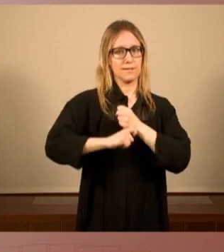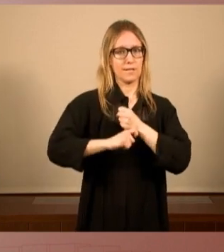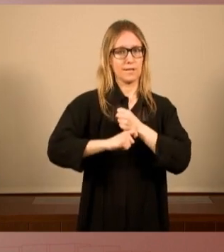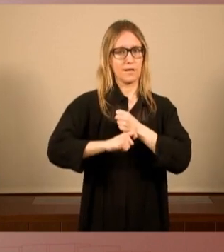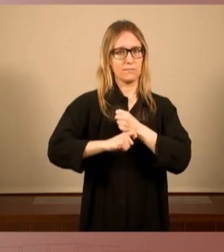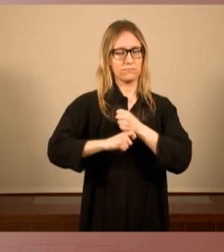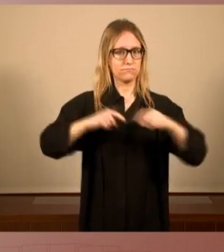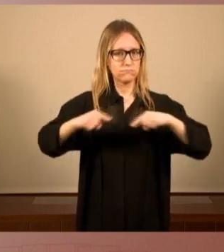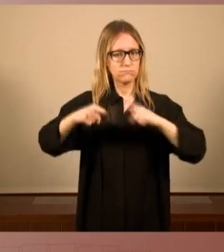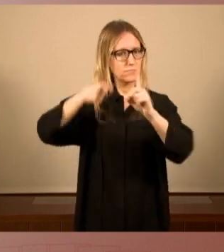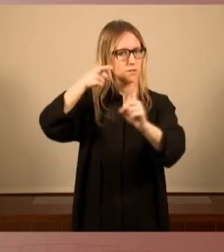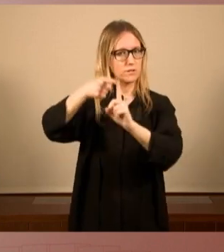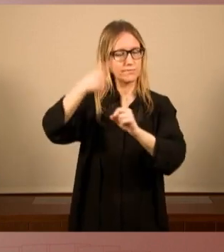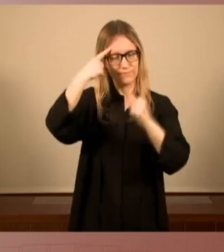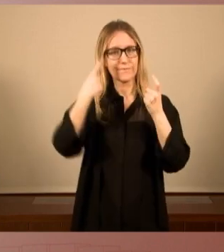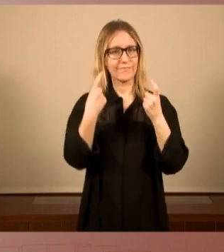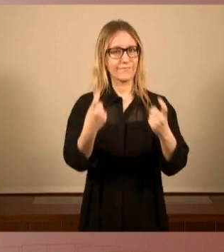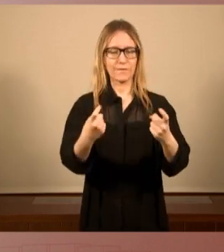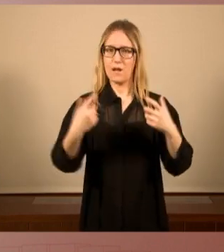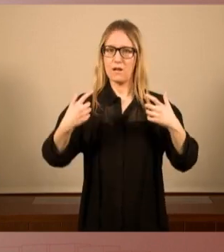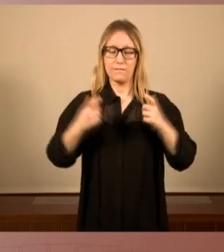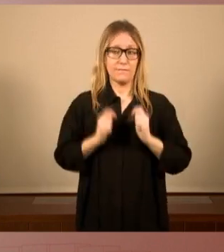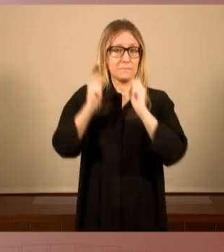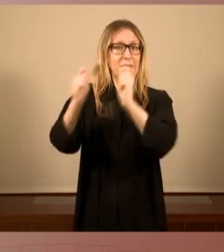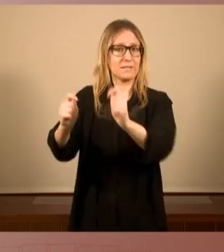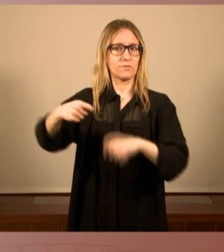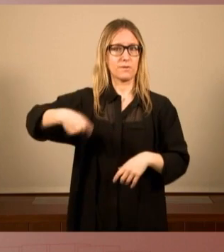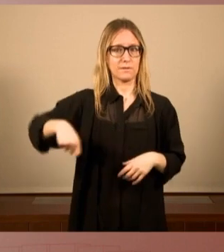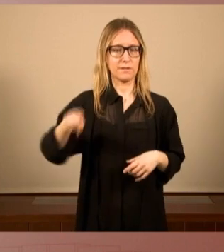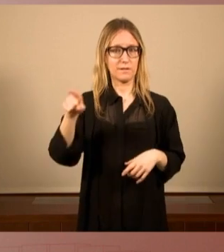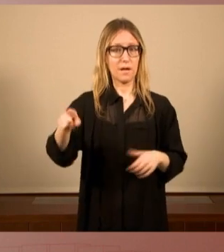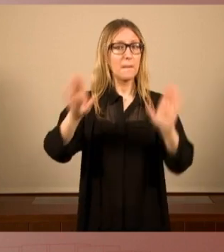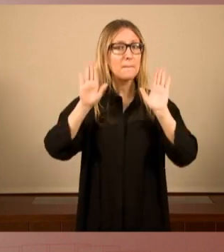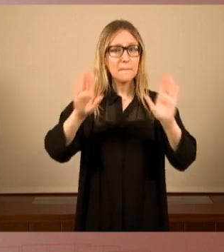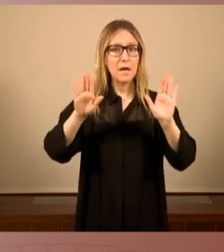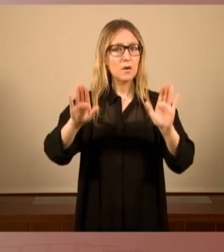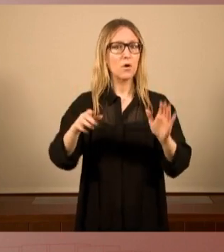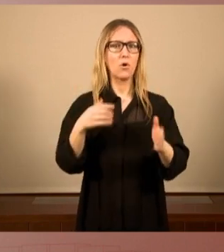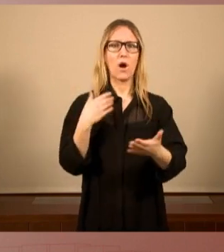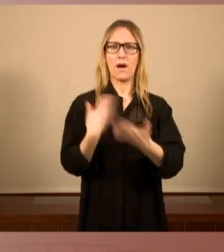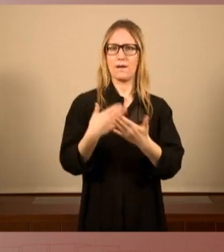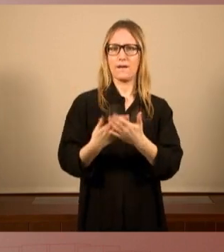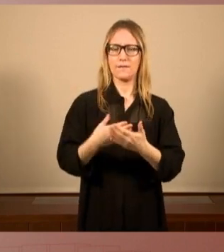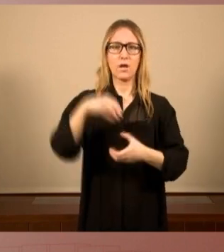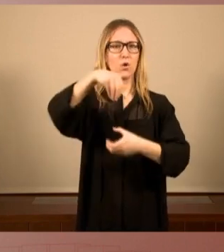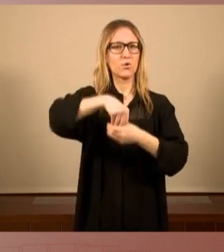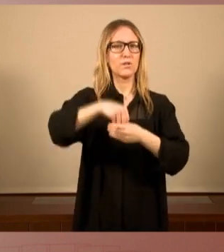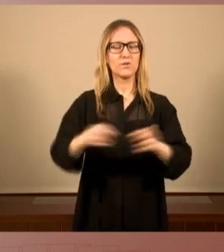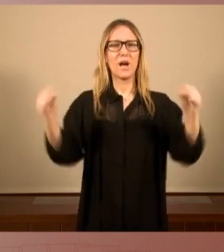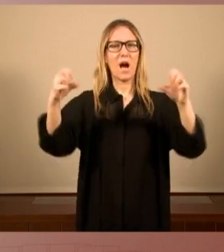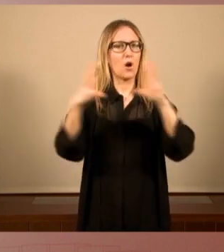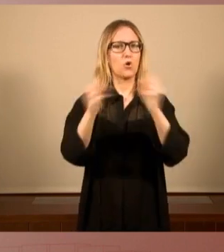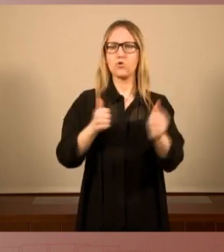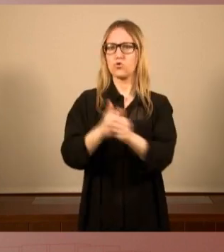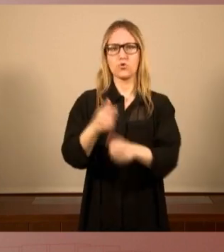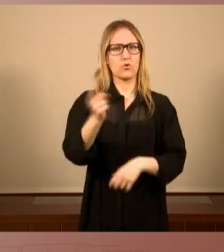imprescindible aquesta investidura però no avala el contingut de l'acord perquè és un acord de mínims